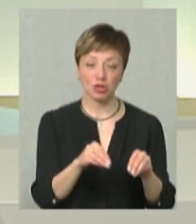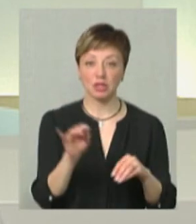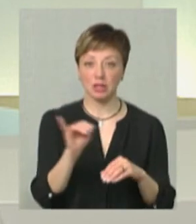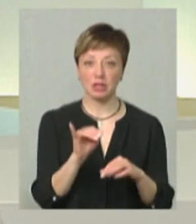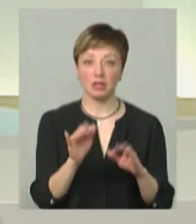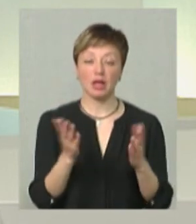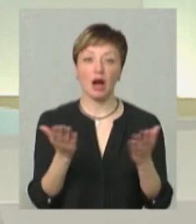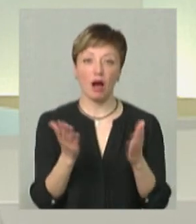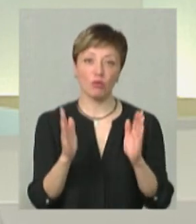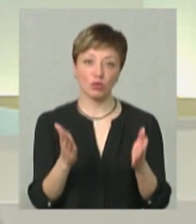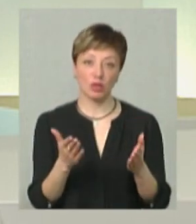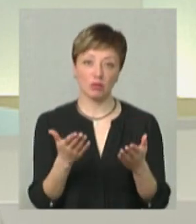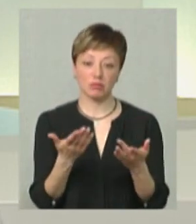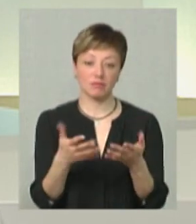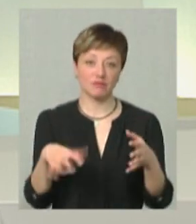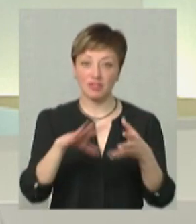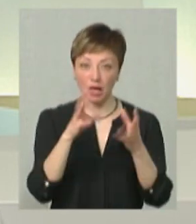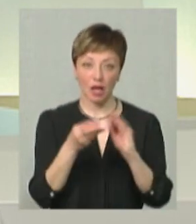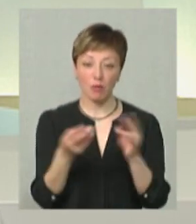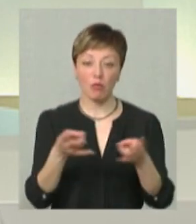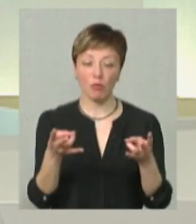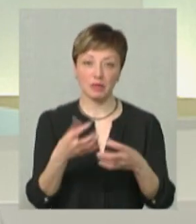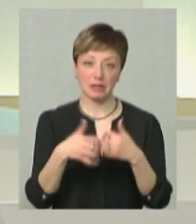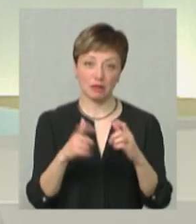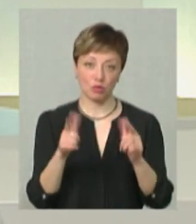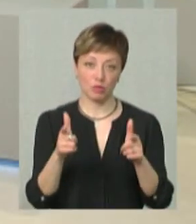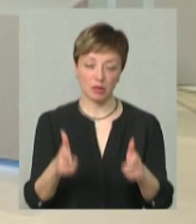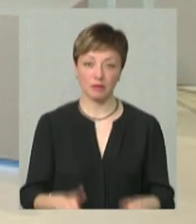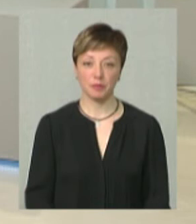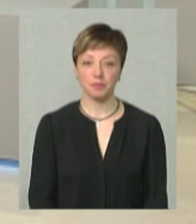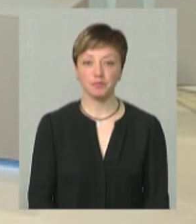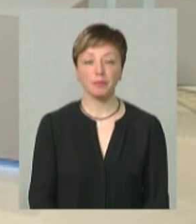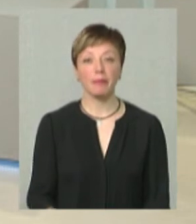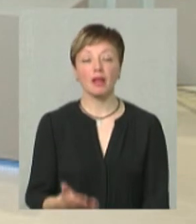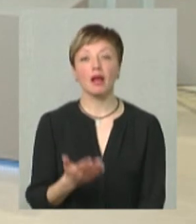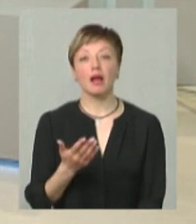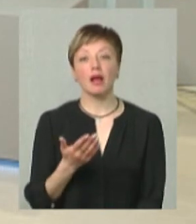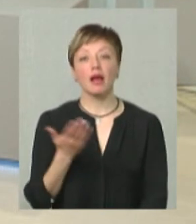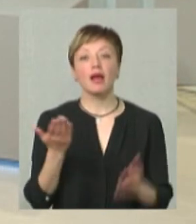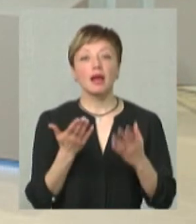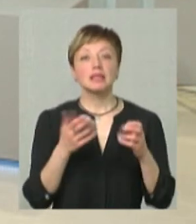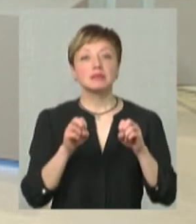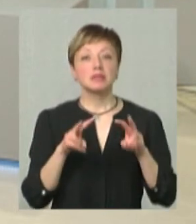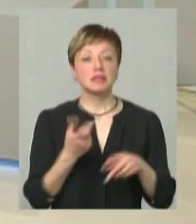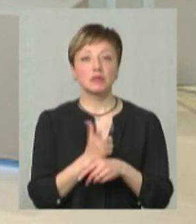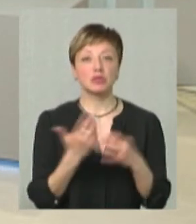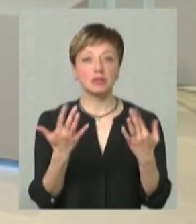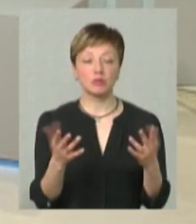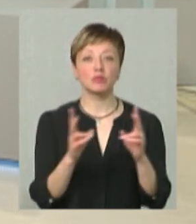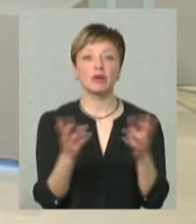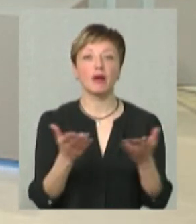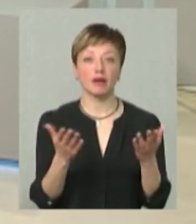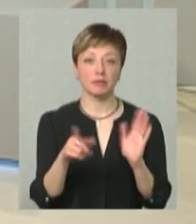і яка буде кон'юктура взагалі попиту серед абітурієнтів. Про які спеціальності зараз може йти мова найбільш затребування?